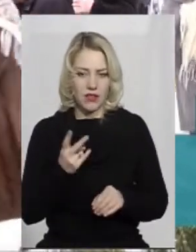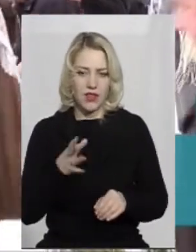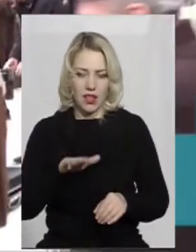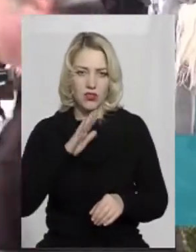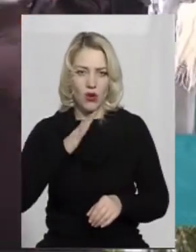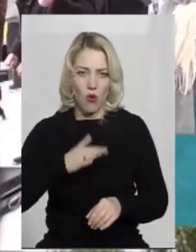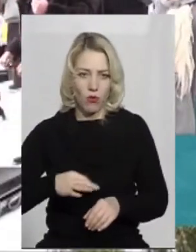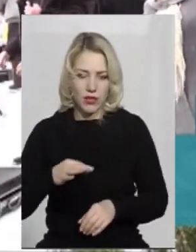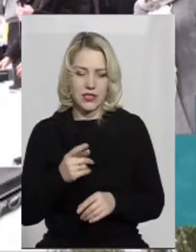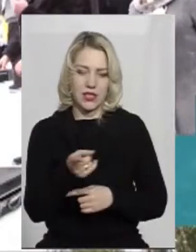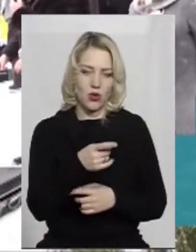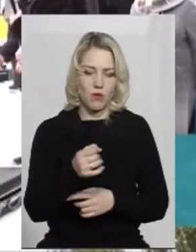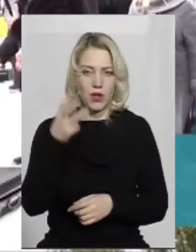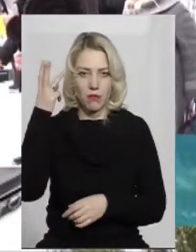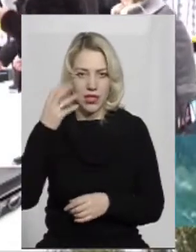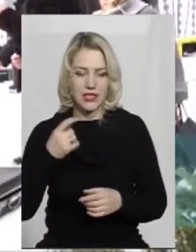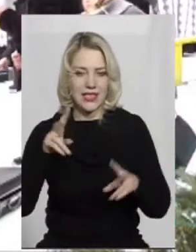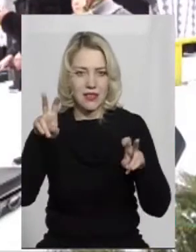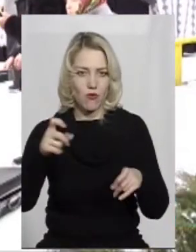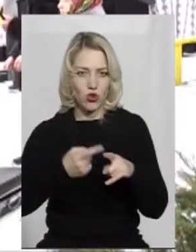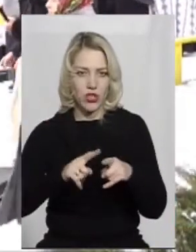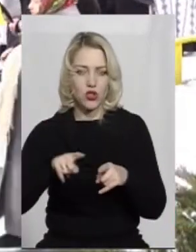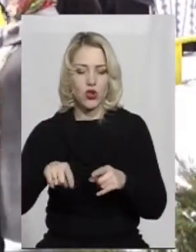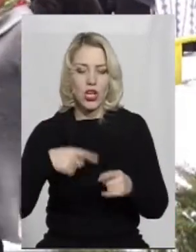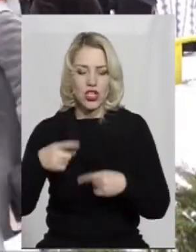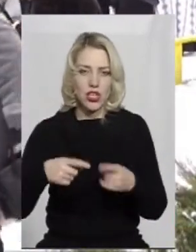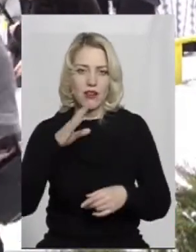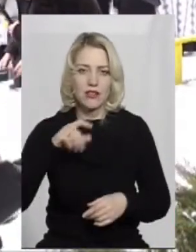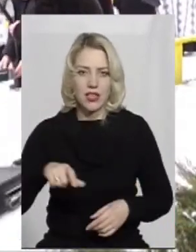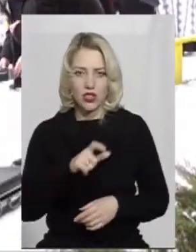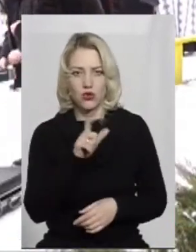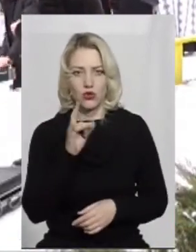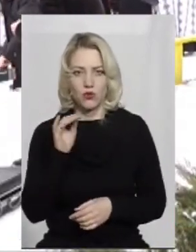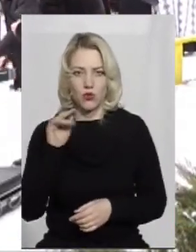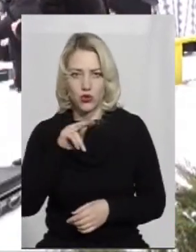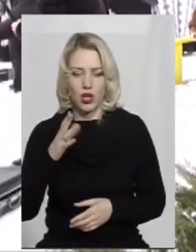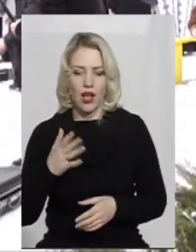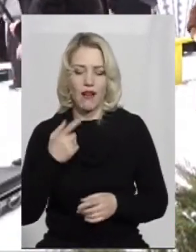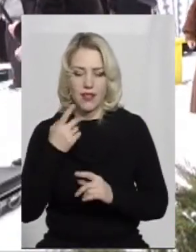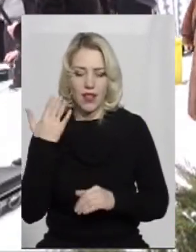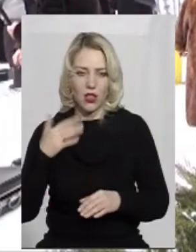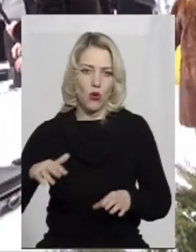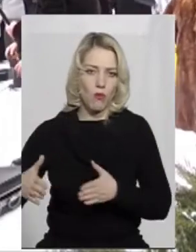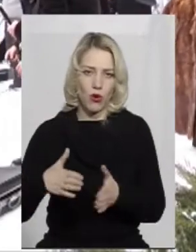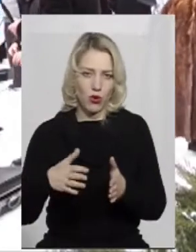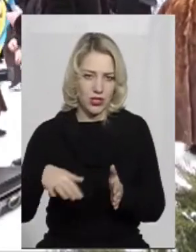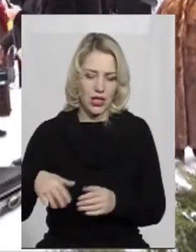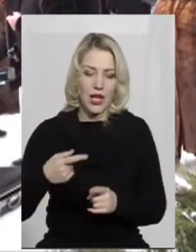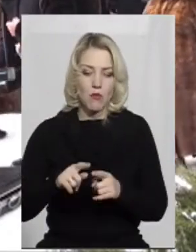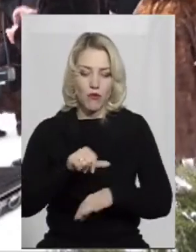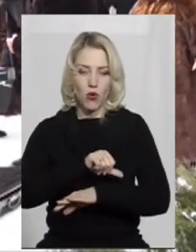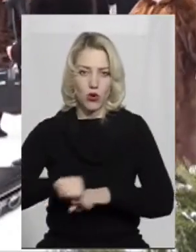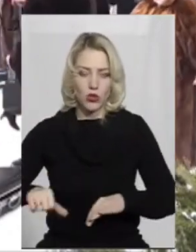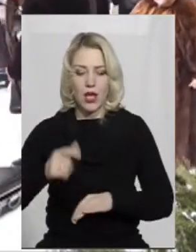Хмельницьку. І символічно саме те, що через річку Збручика, отут надалеко протікає, то був кордон між Українською народною